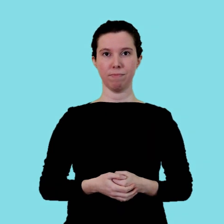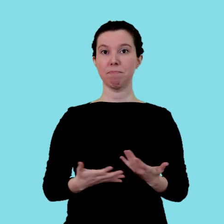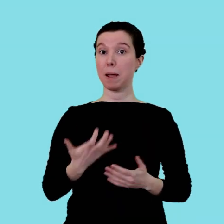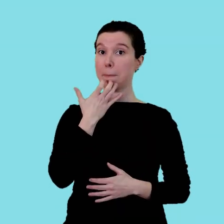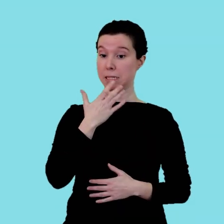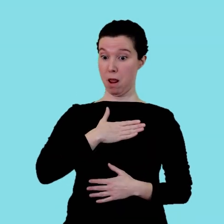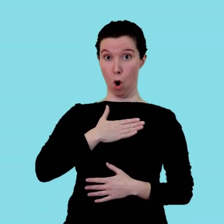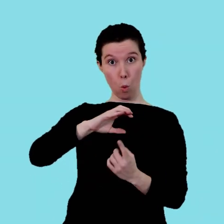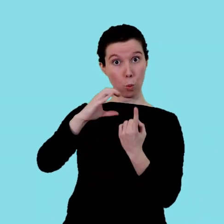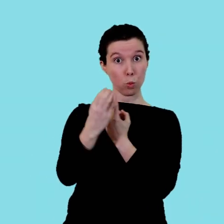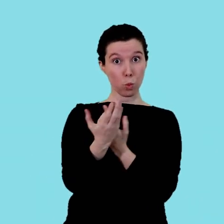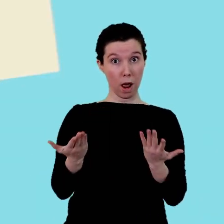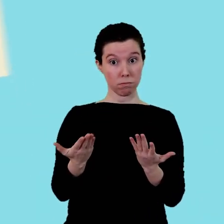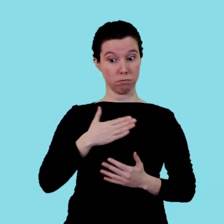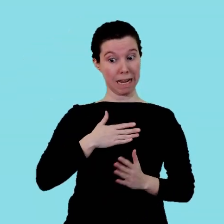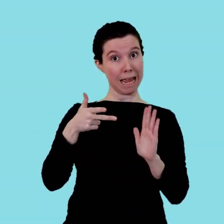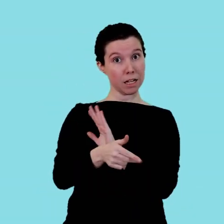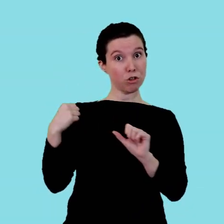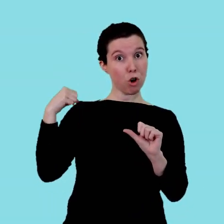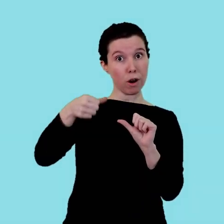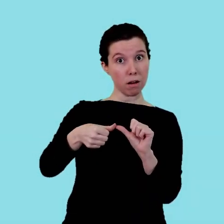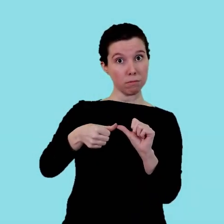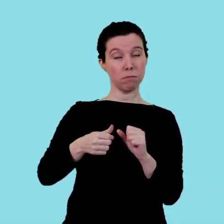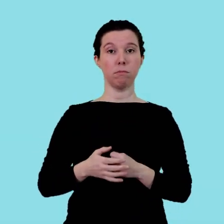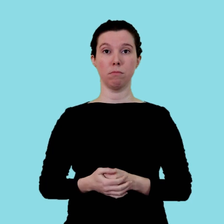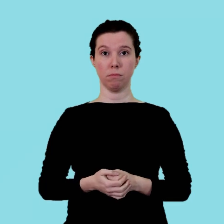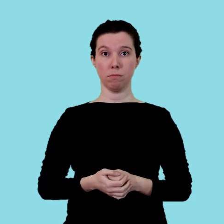La nostra cultura, la nostra història,